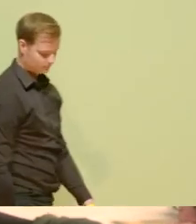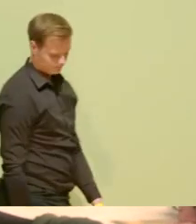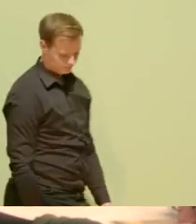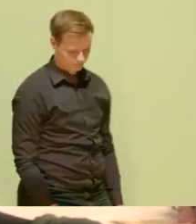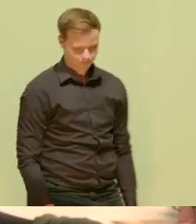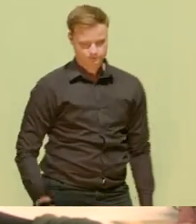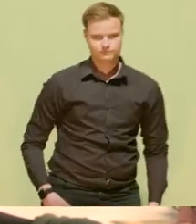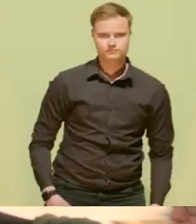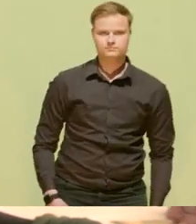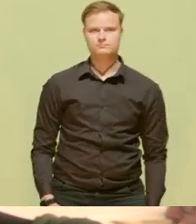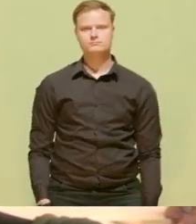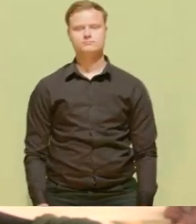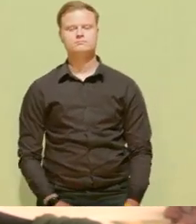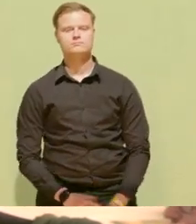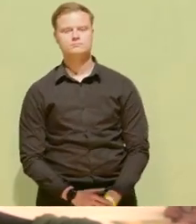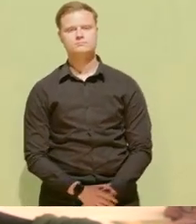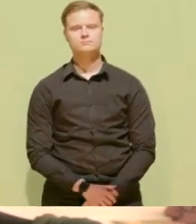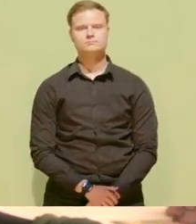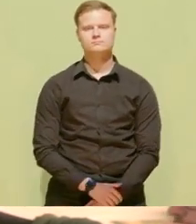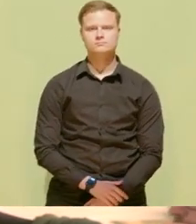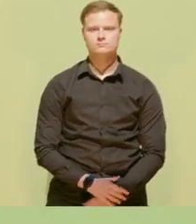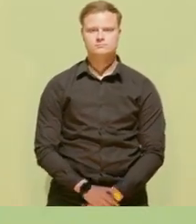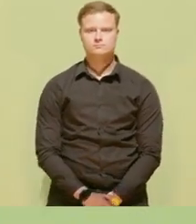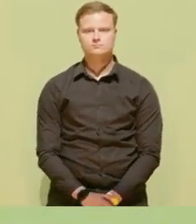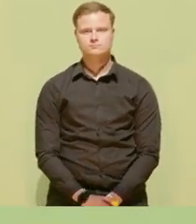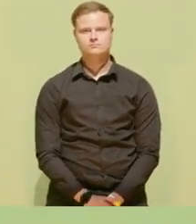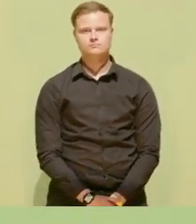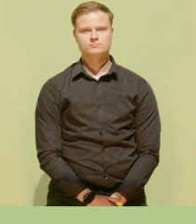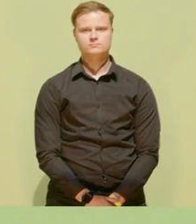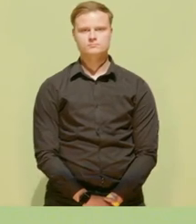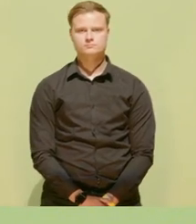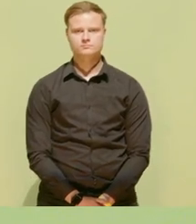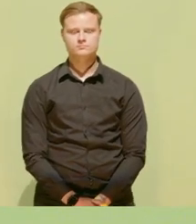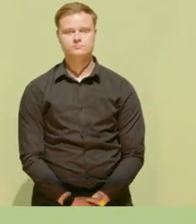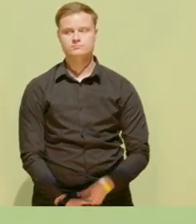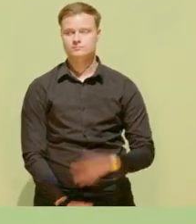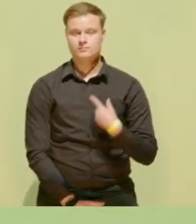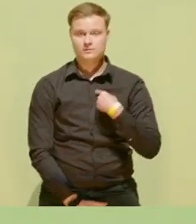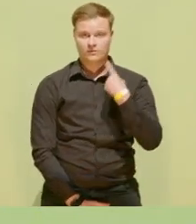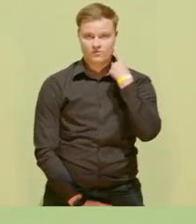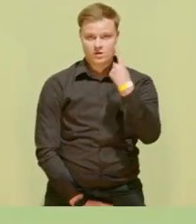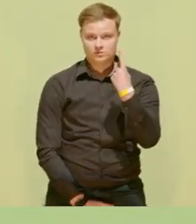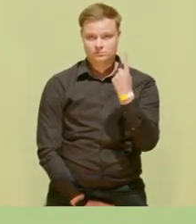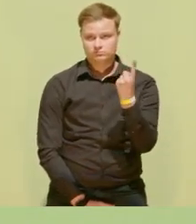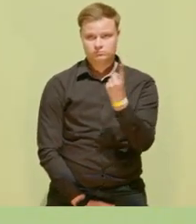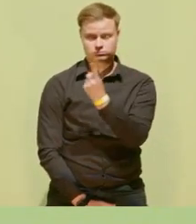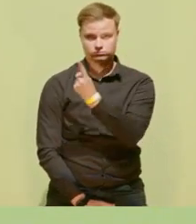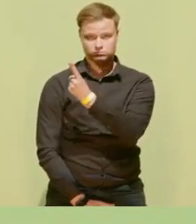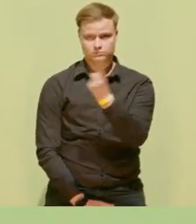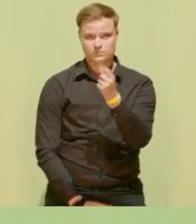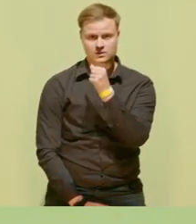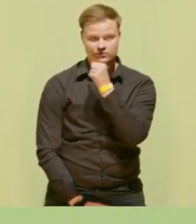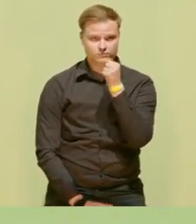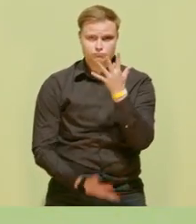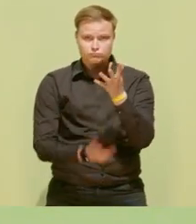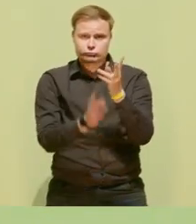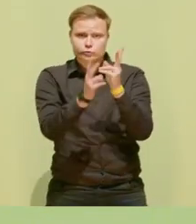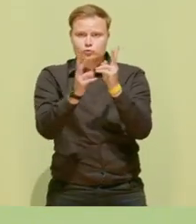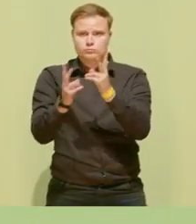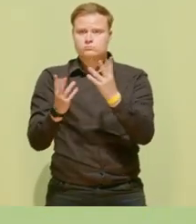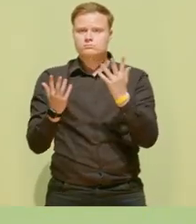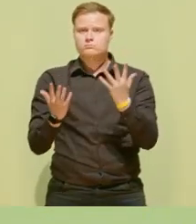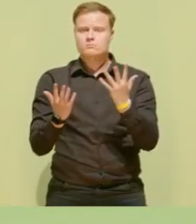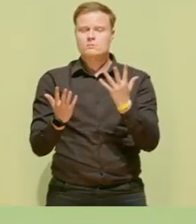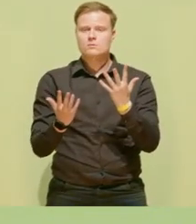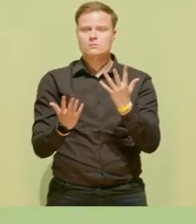Und ich weiß, dass viele zu Recht auf potenzielle oder